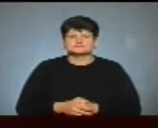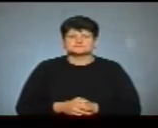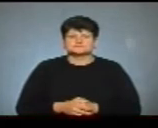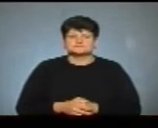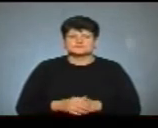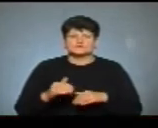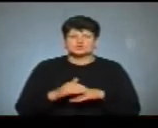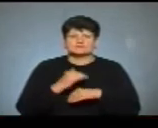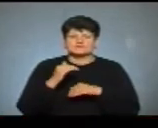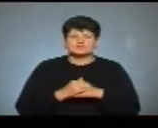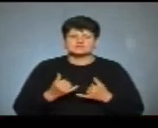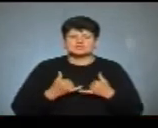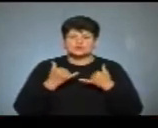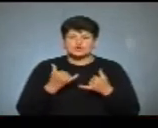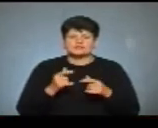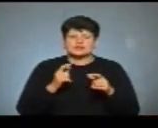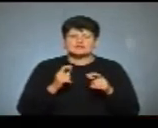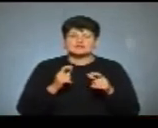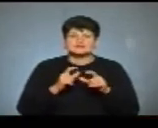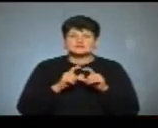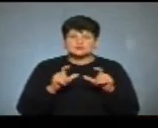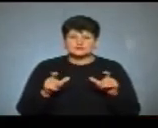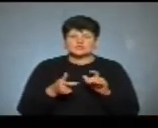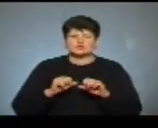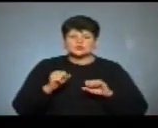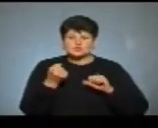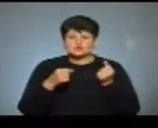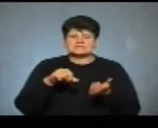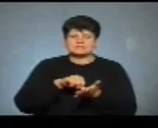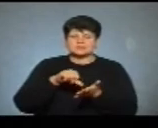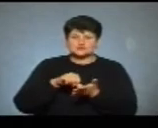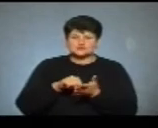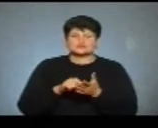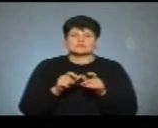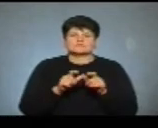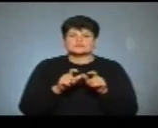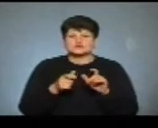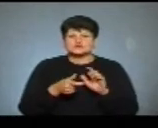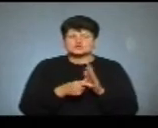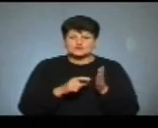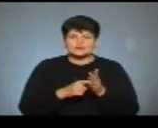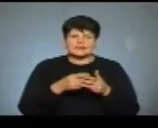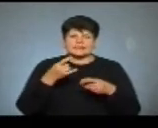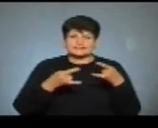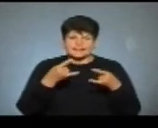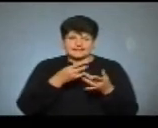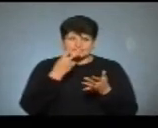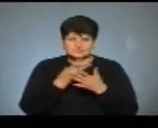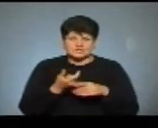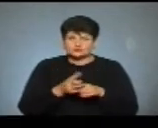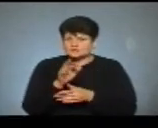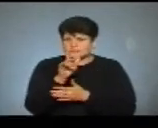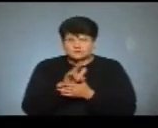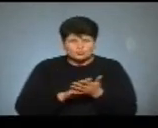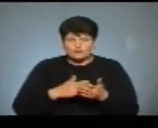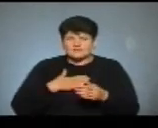Добрий вечір, шановна студія, шановні друзі, присутні в студії, шановні телеглядачі. Я дуже перепрошую,